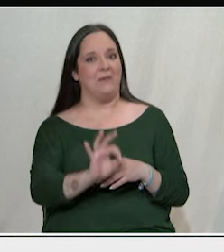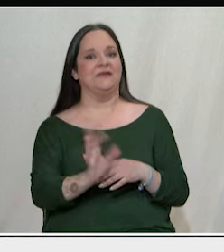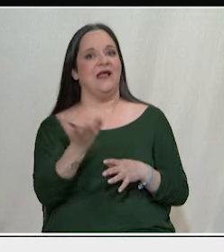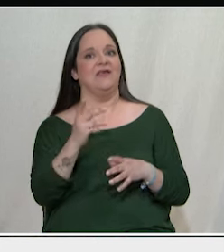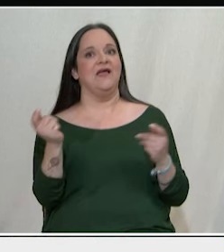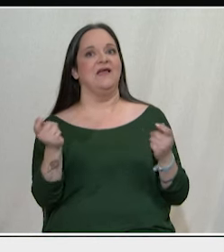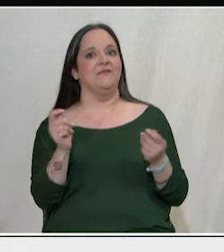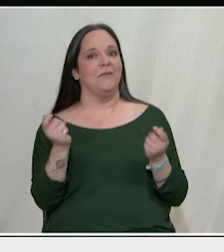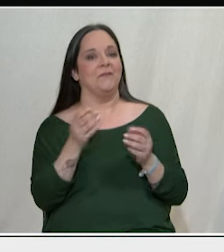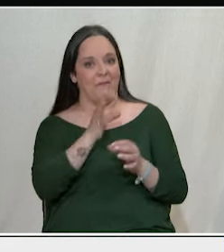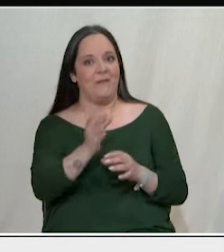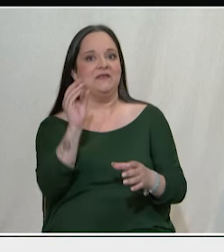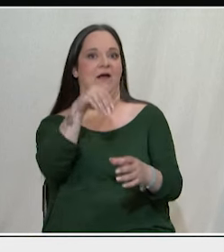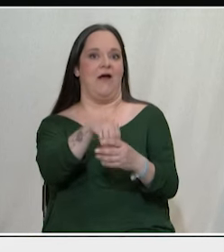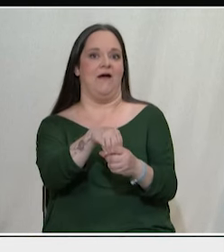συμμετοχής.